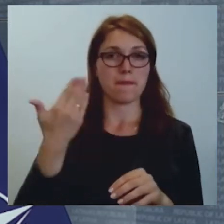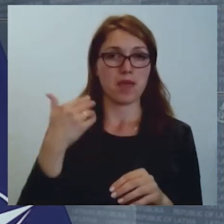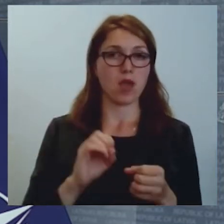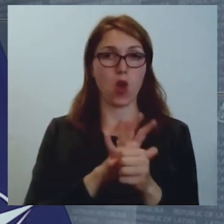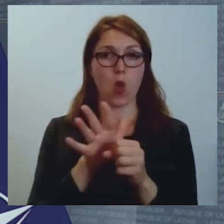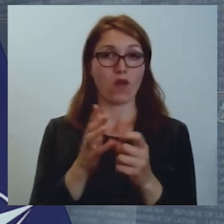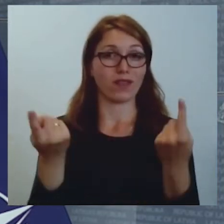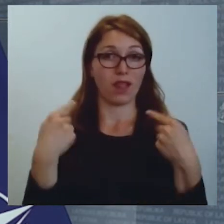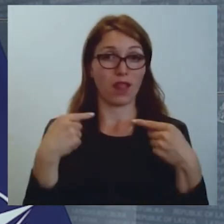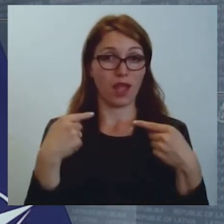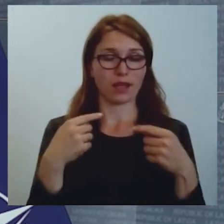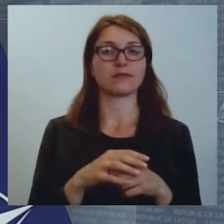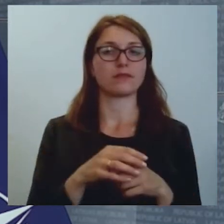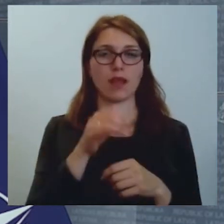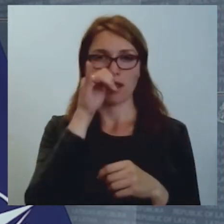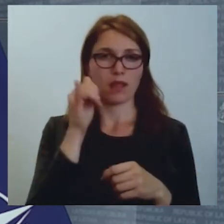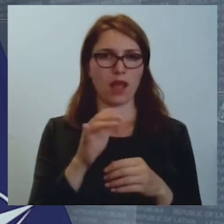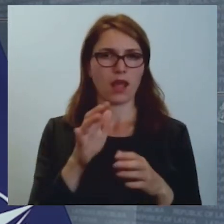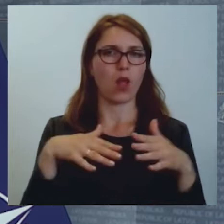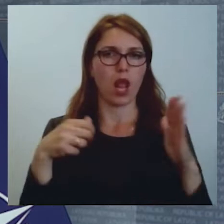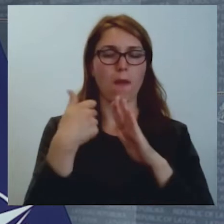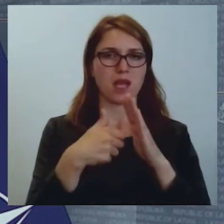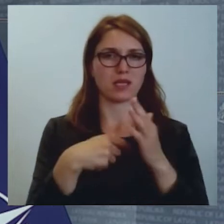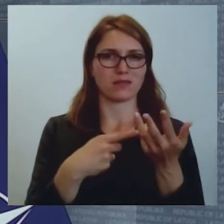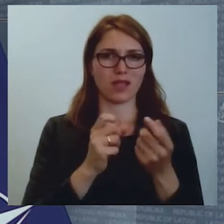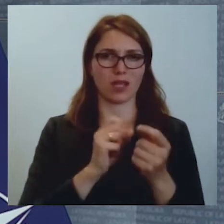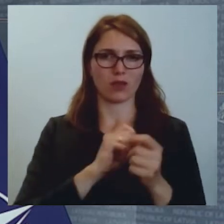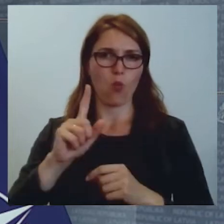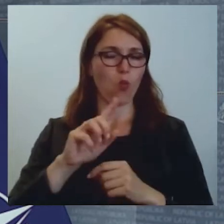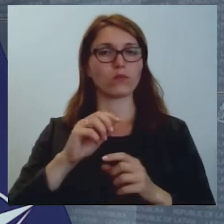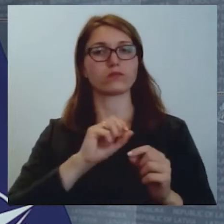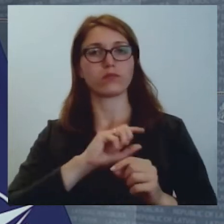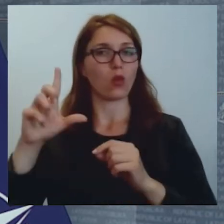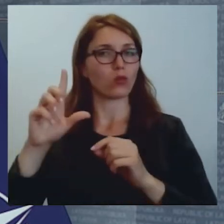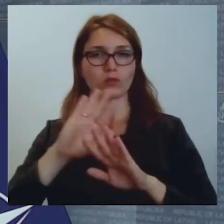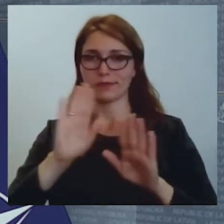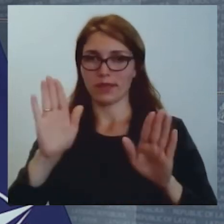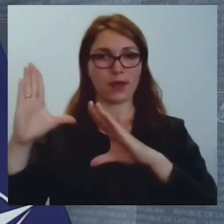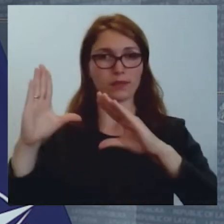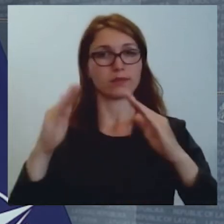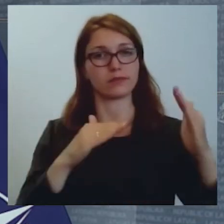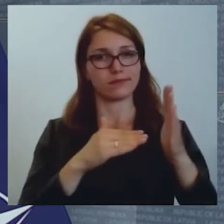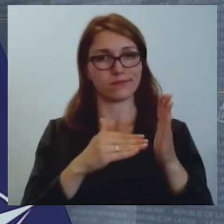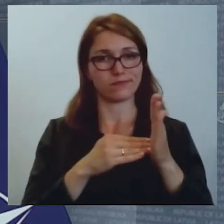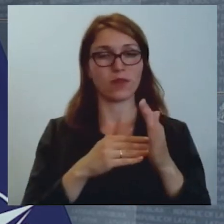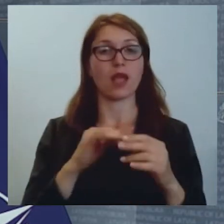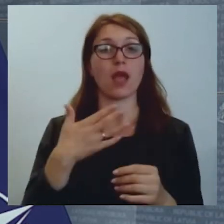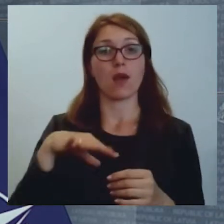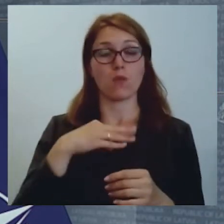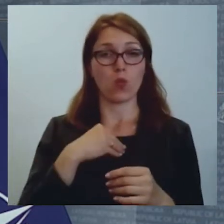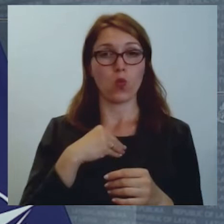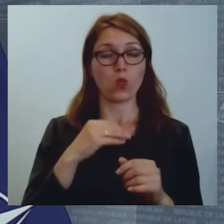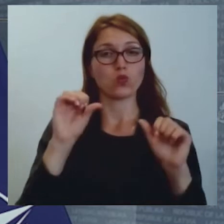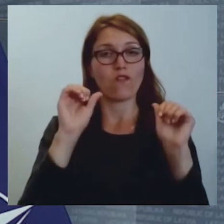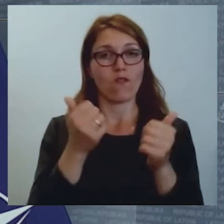nepieļaut lielu bezdarbu. Nepieļaut bezdarbu pieaugumu. Ja mūsu instrumenti